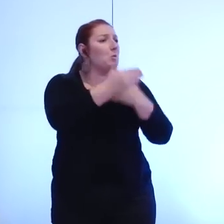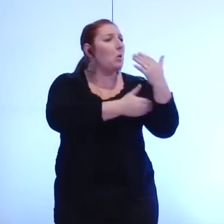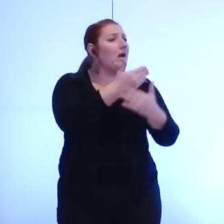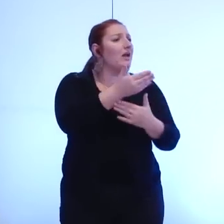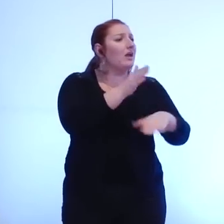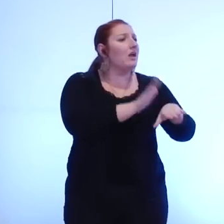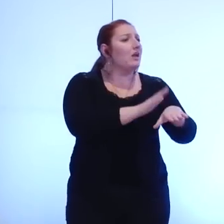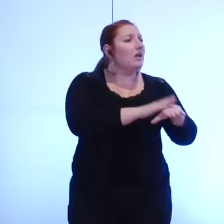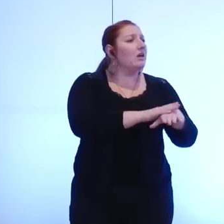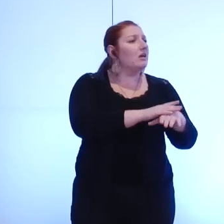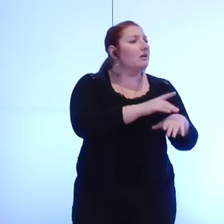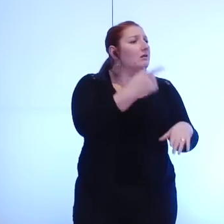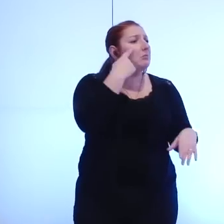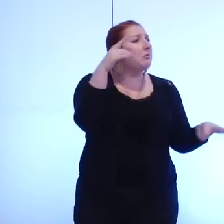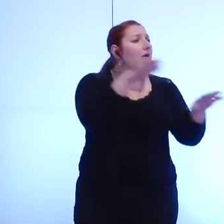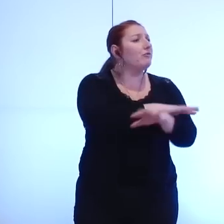vu de mouvement